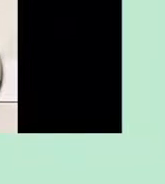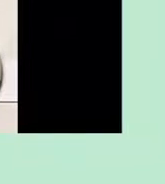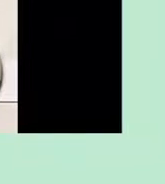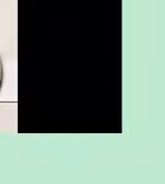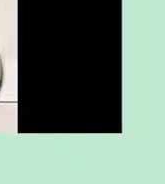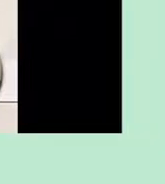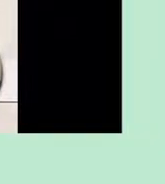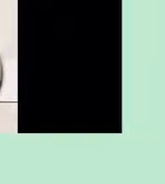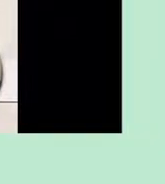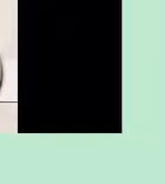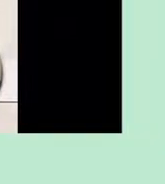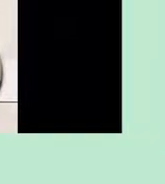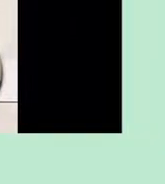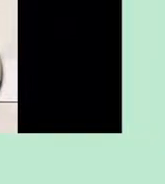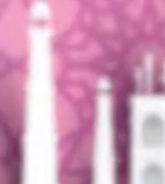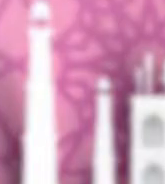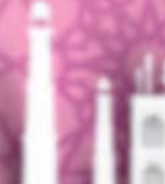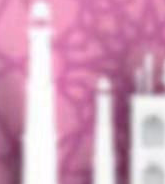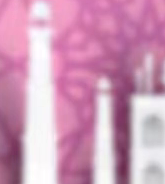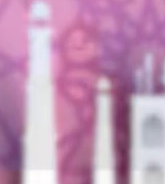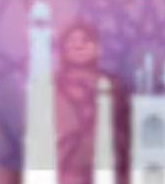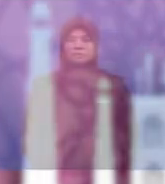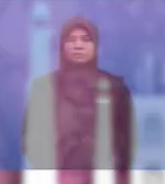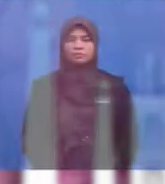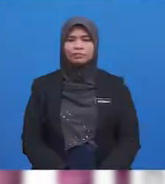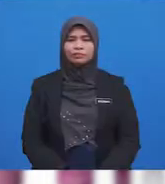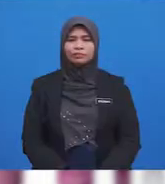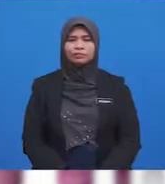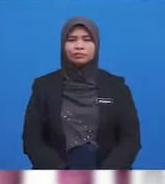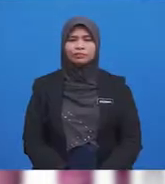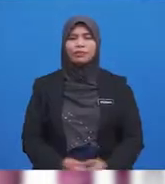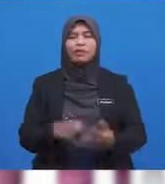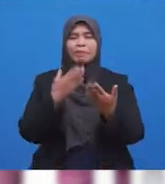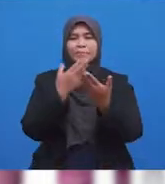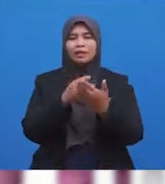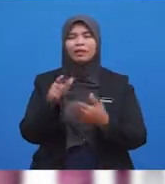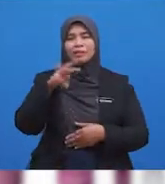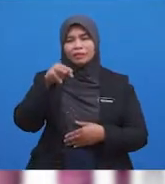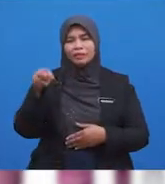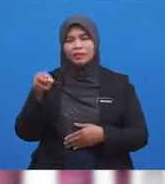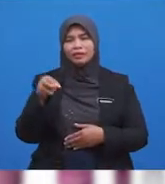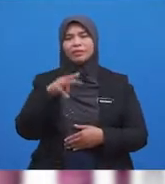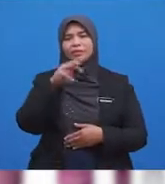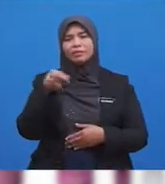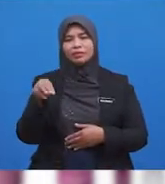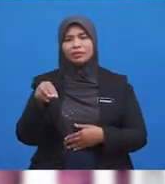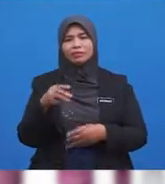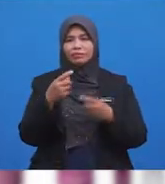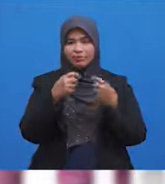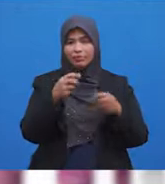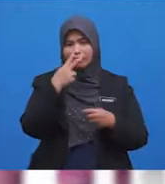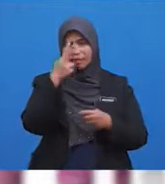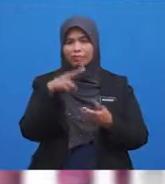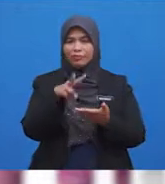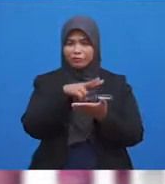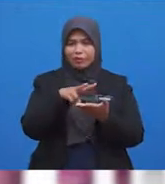telah menonton. video